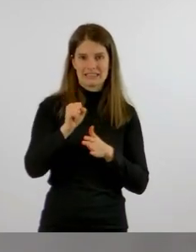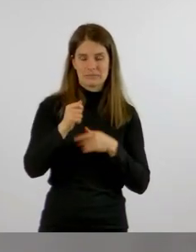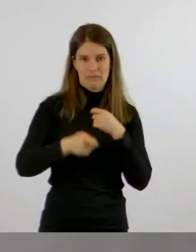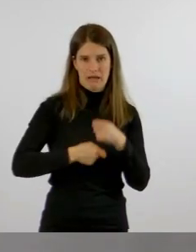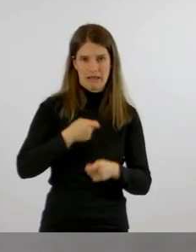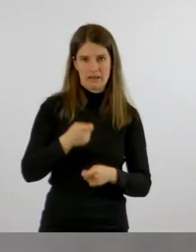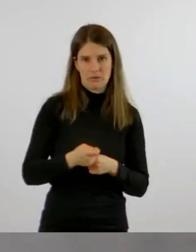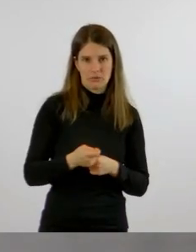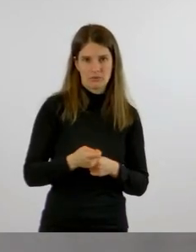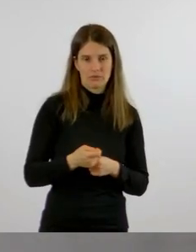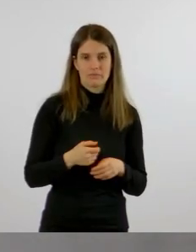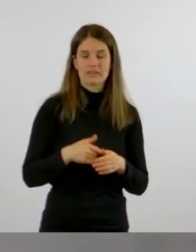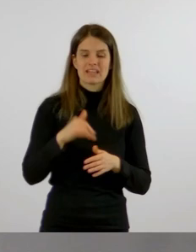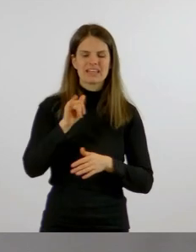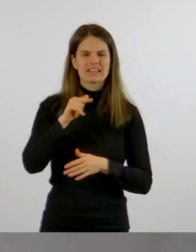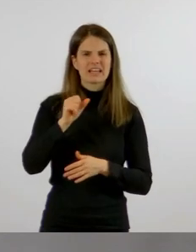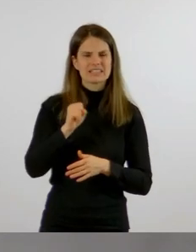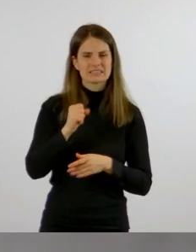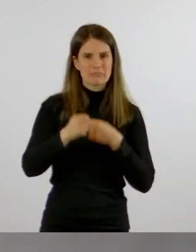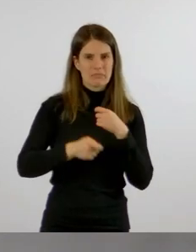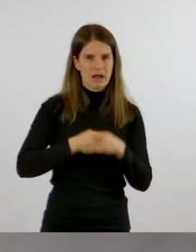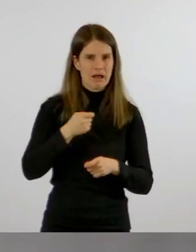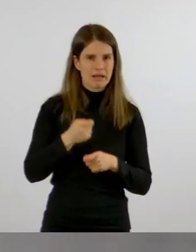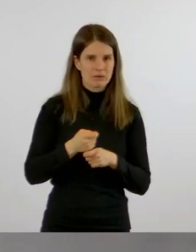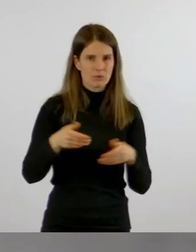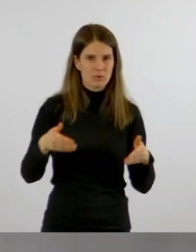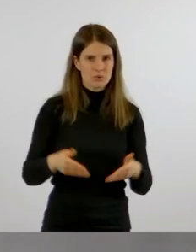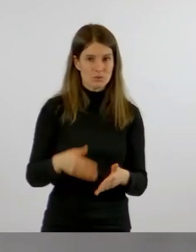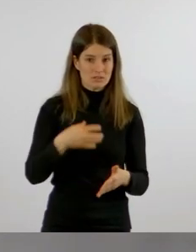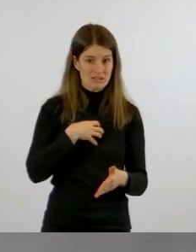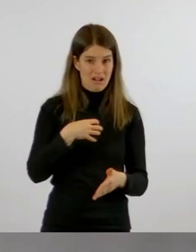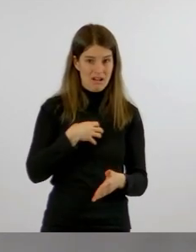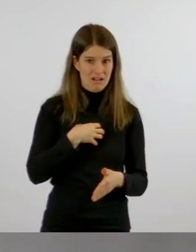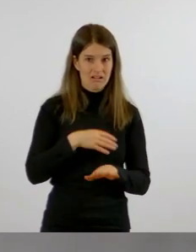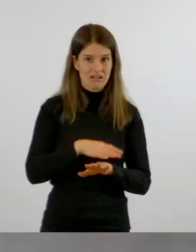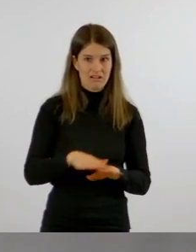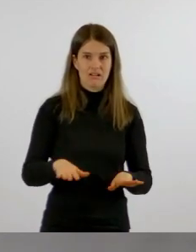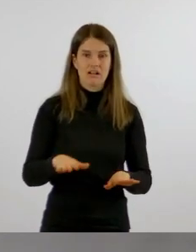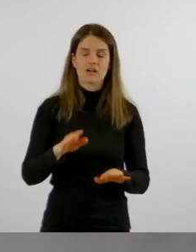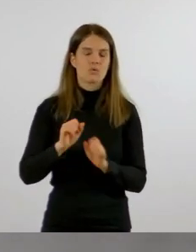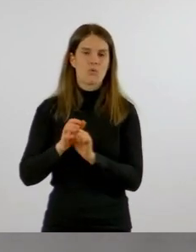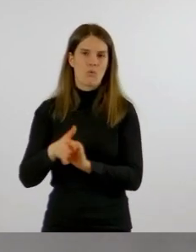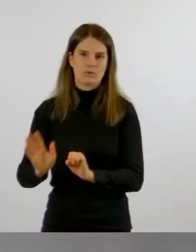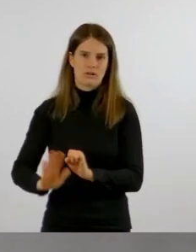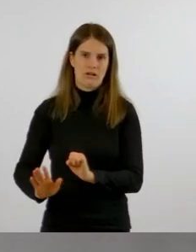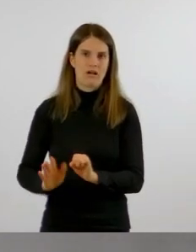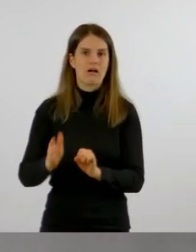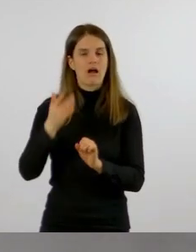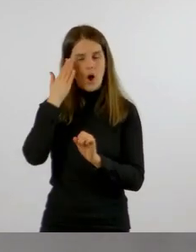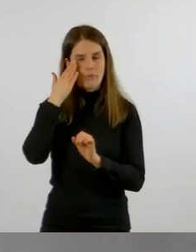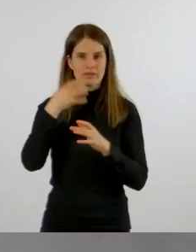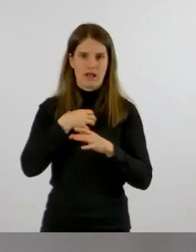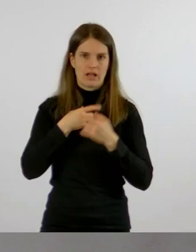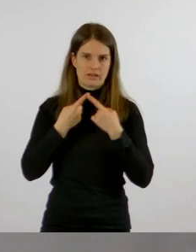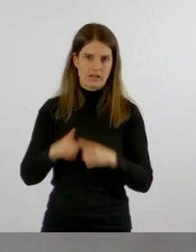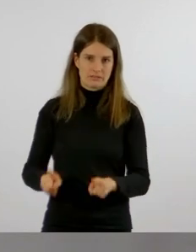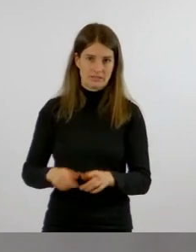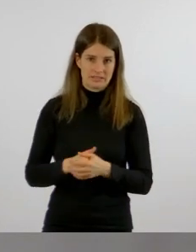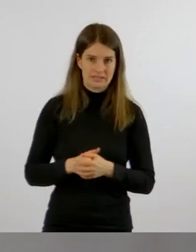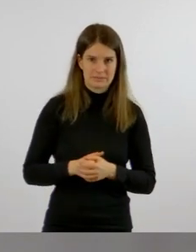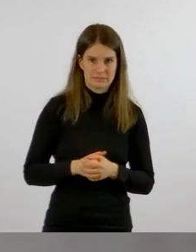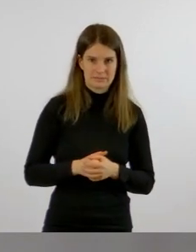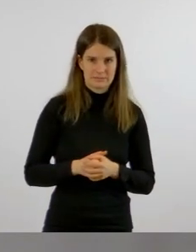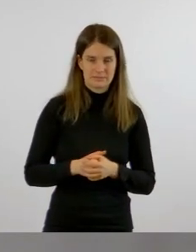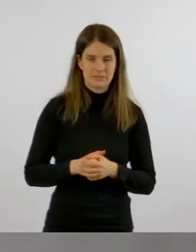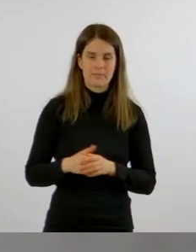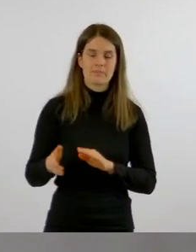Grunderkrankung für die intensivmedizinische Betreuung ist aber in dem Fall nicht die Covid-19-Infektion. In Naumburg haben